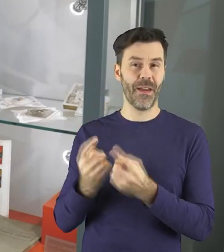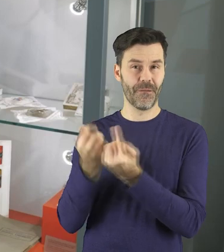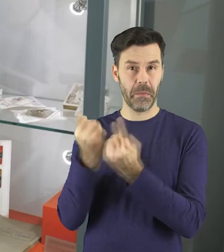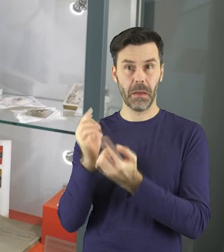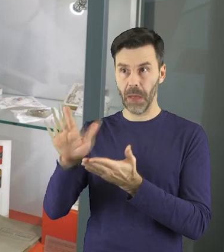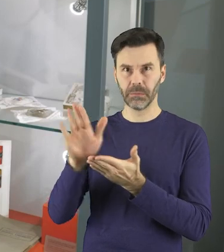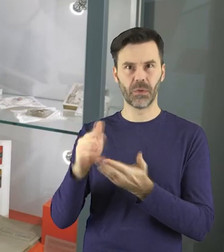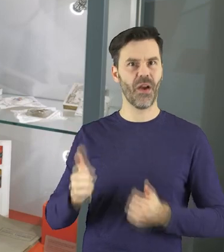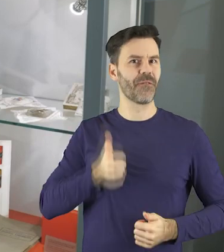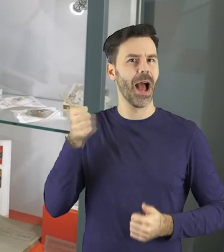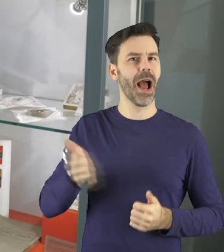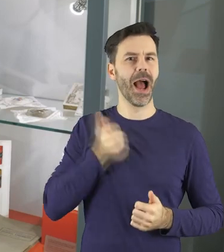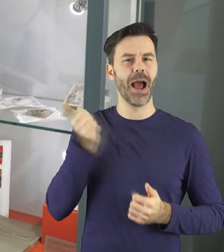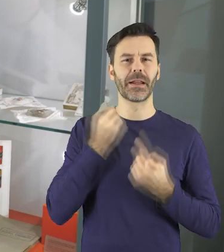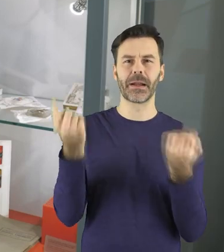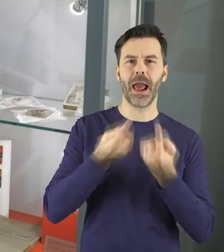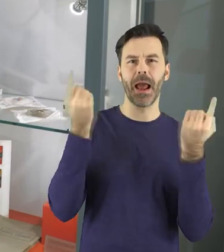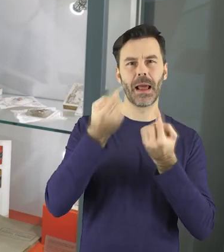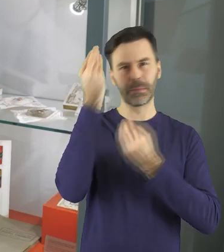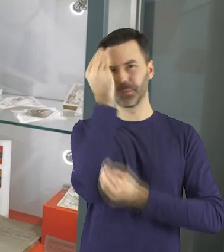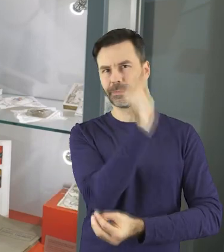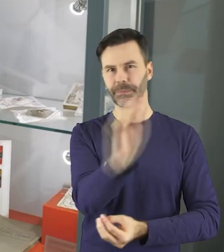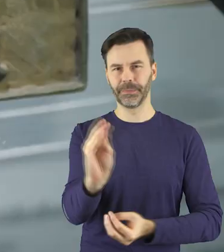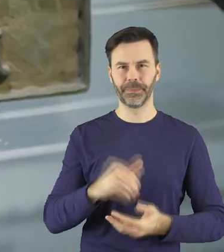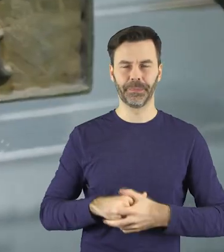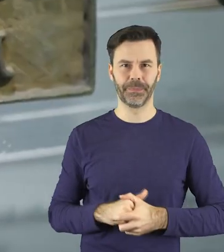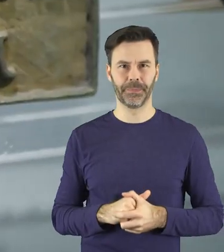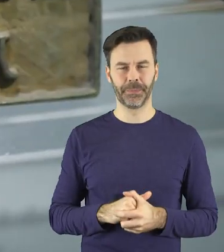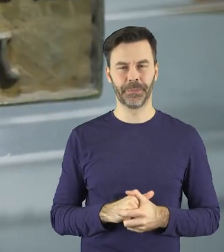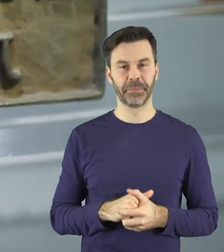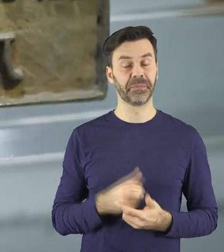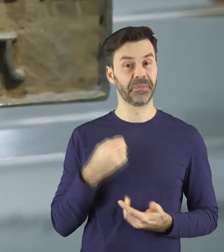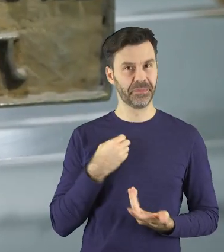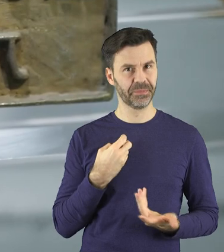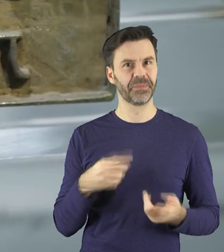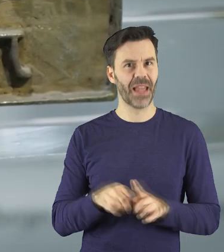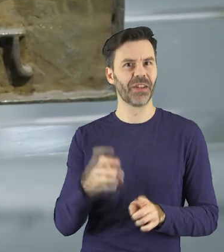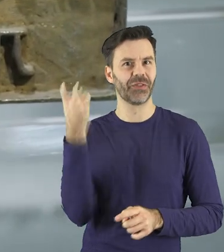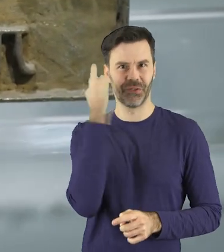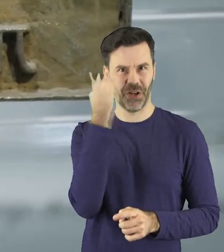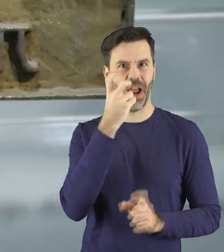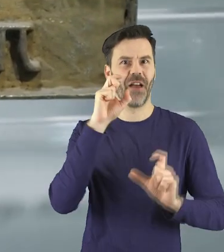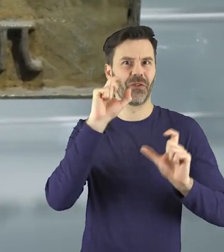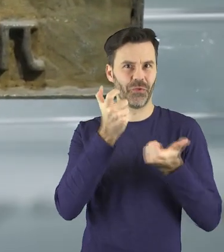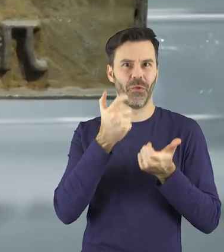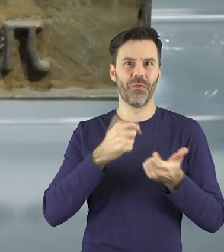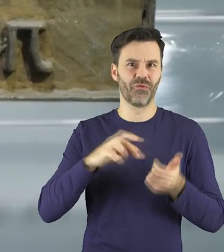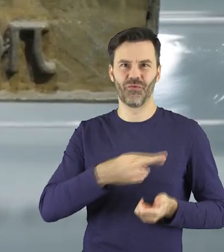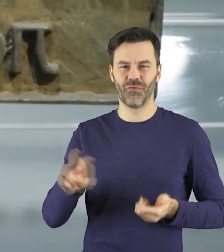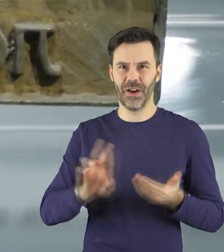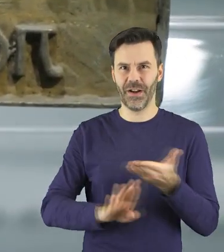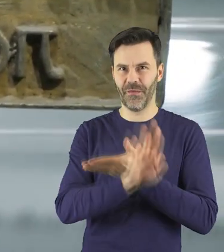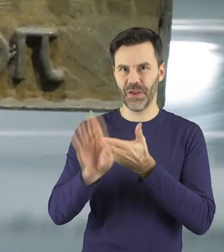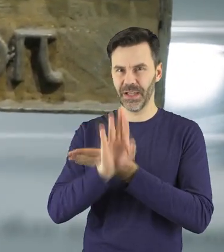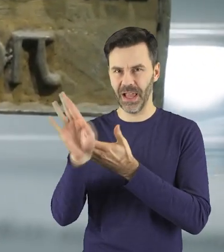na różnego rodzaju wystawach czy konkursach. Interesującymi obiektami zaprezentowanymi na naszej